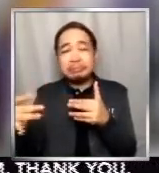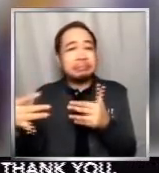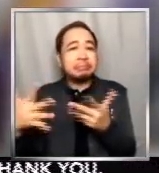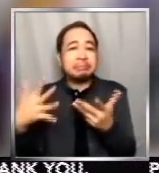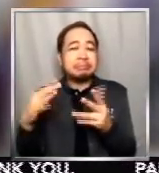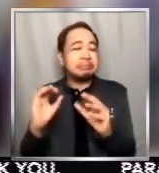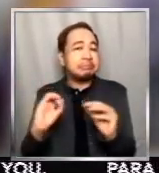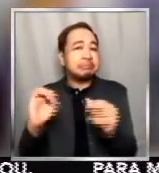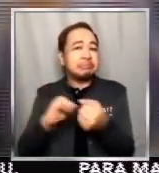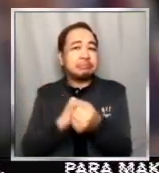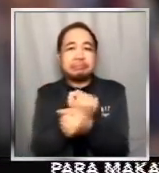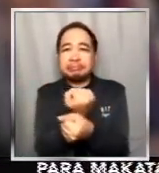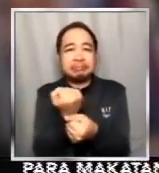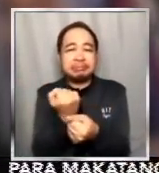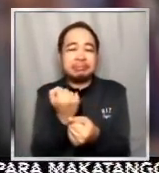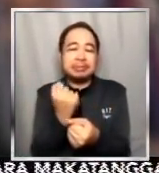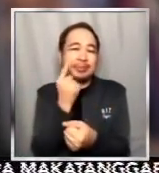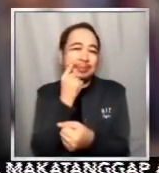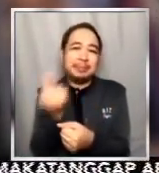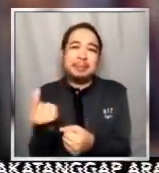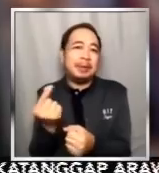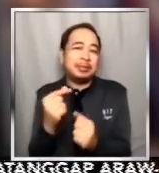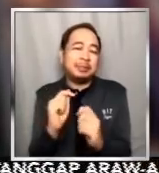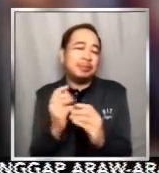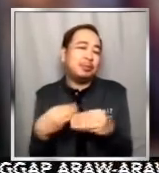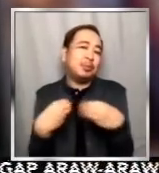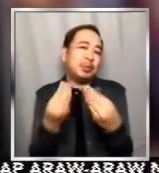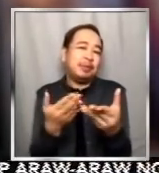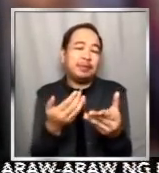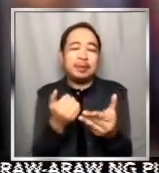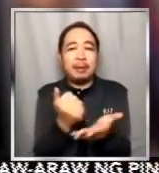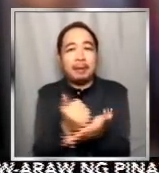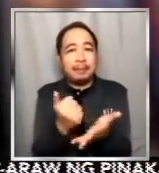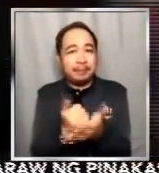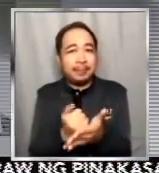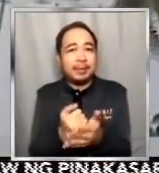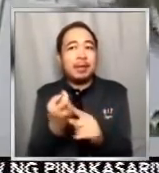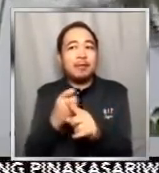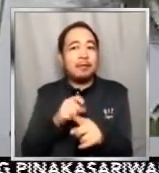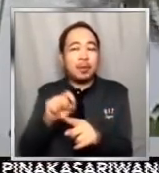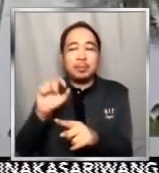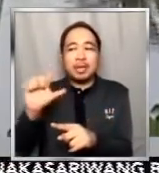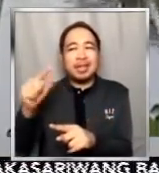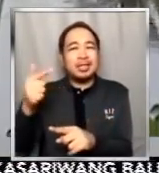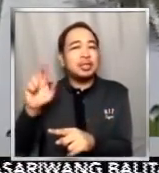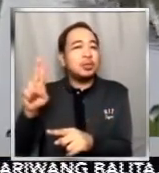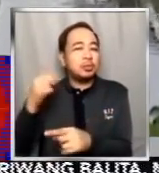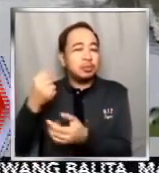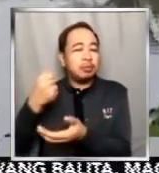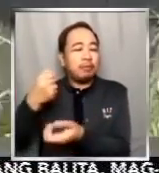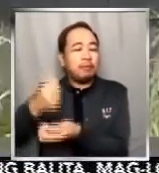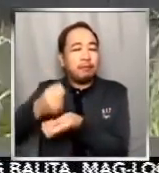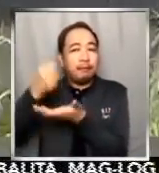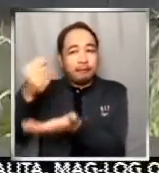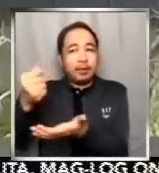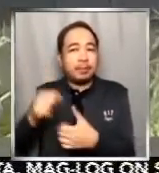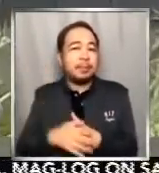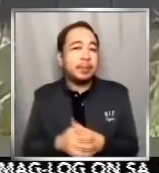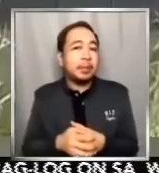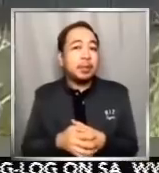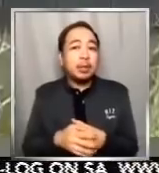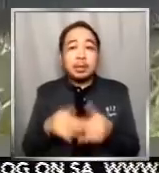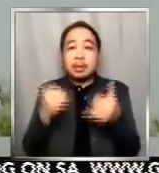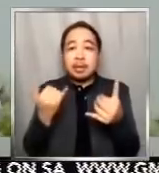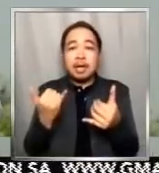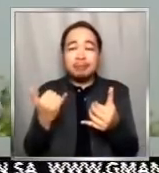hindi na po natin kakayanin mabigay pa ng tulong. na manggagaling sa calamity fund. Kaya dumaraing ang mga nakausap naming